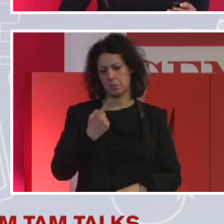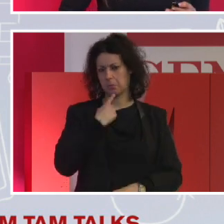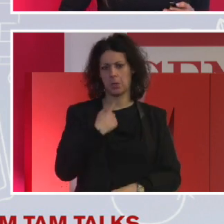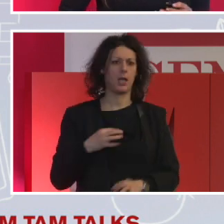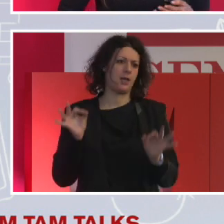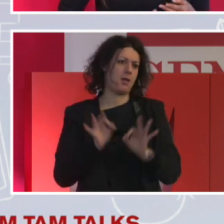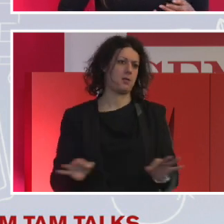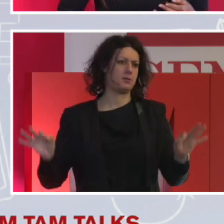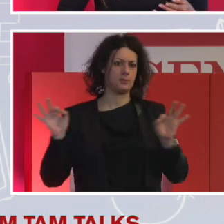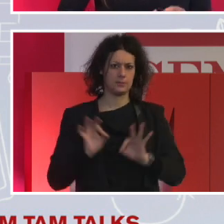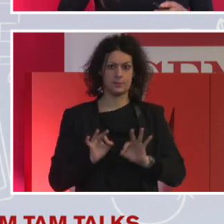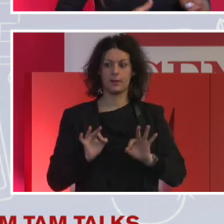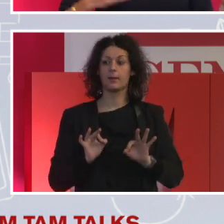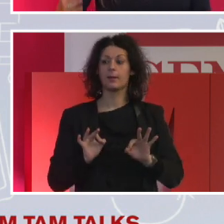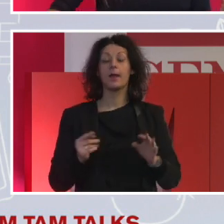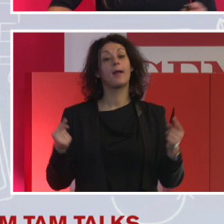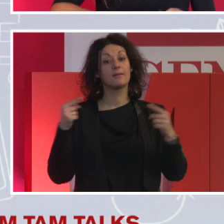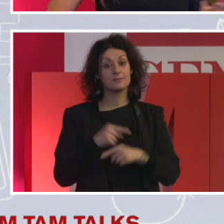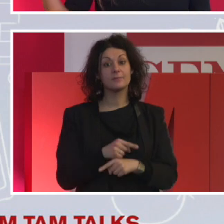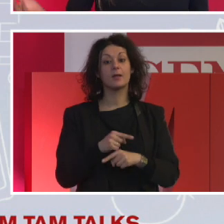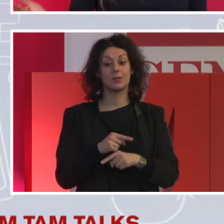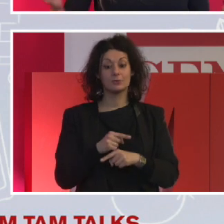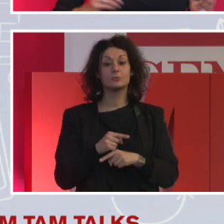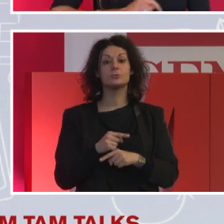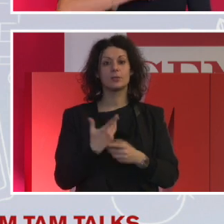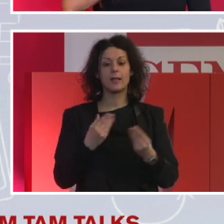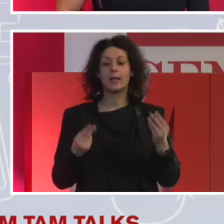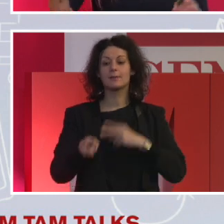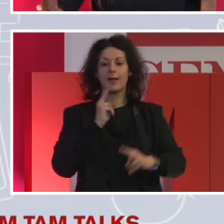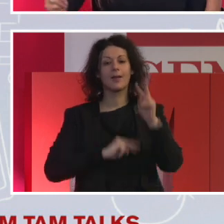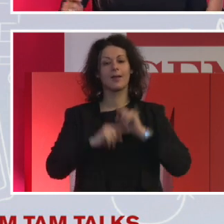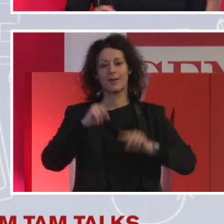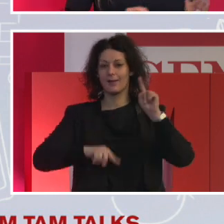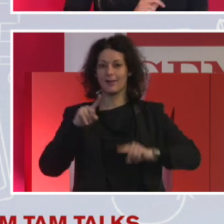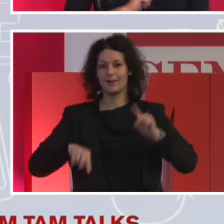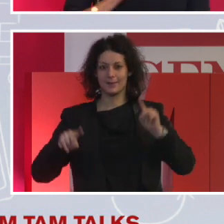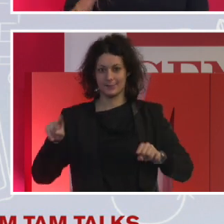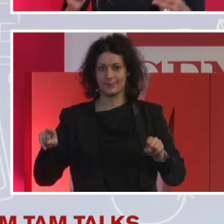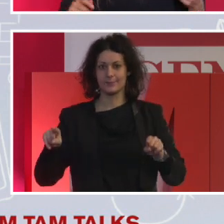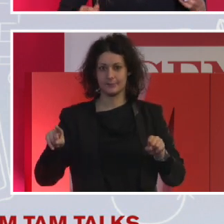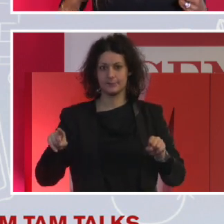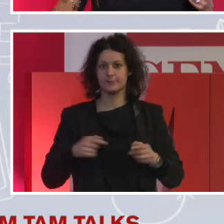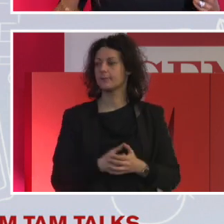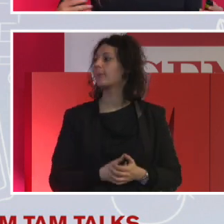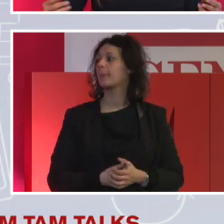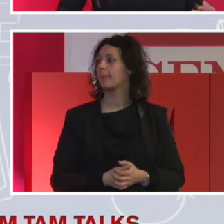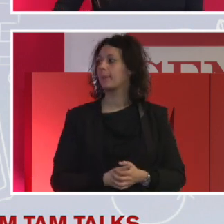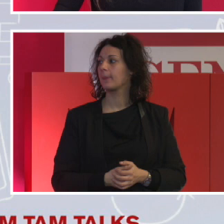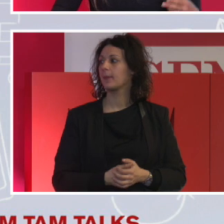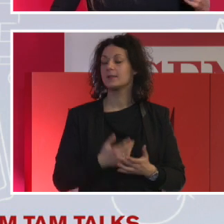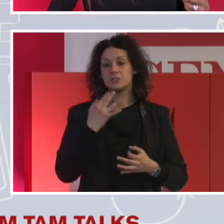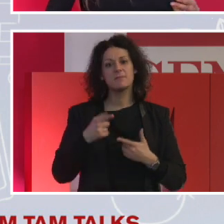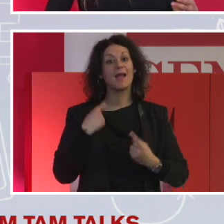generazione, mentre in realtà sono molte le domande, aggiungono tutte le diverse etnie che sono, insomma, questa